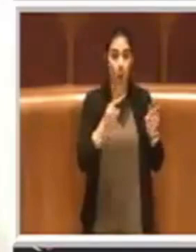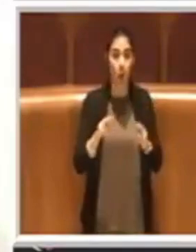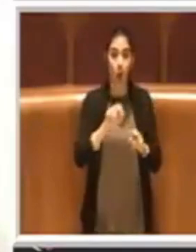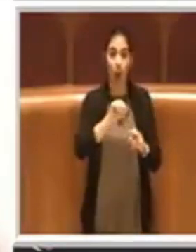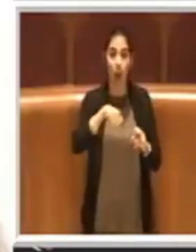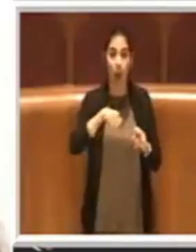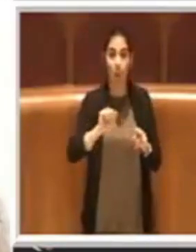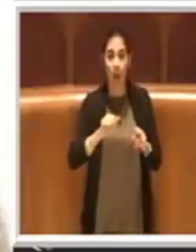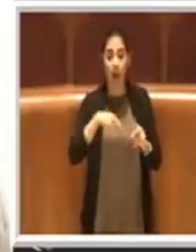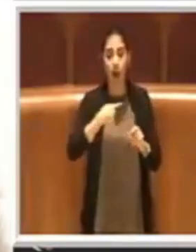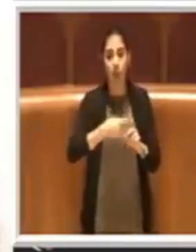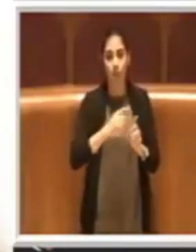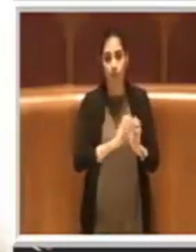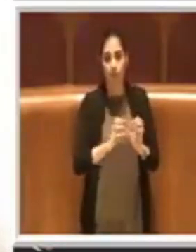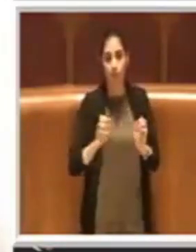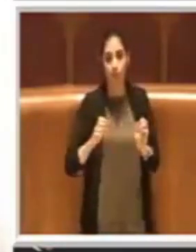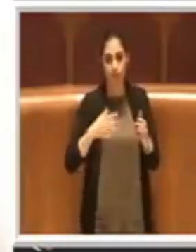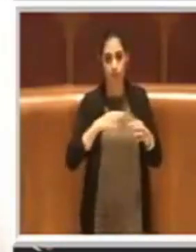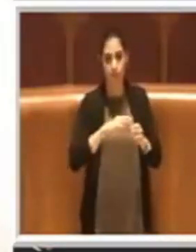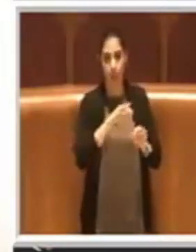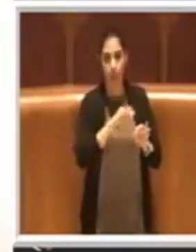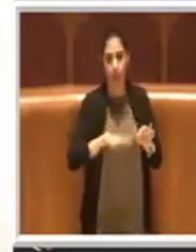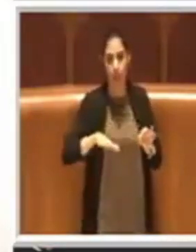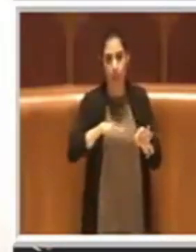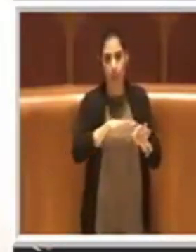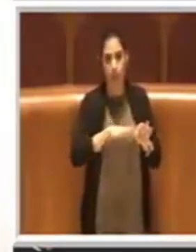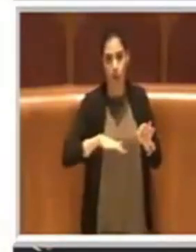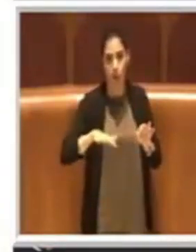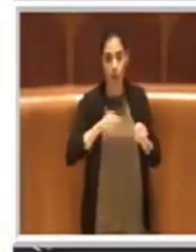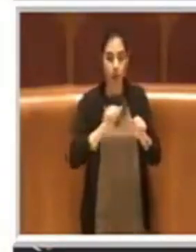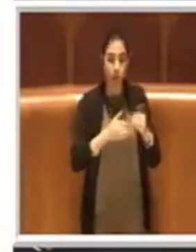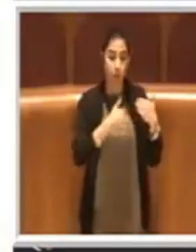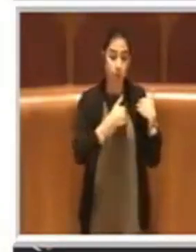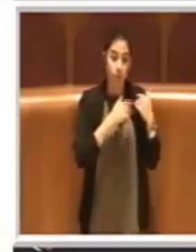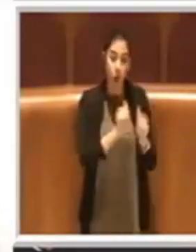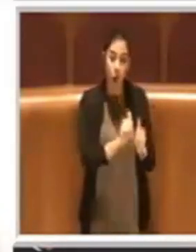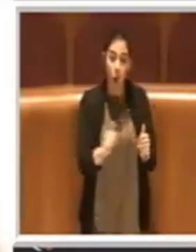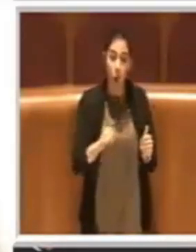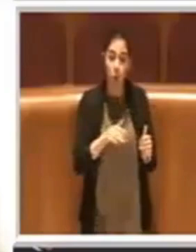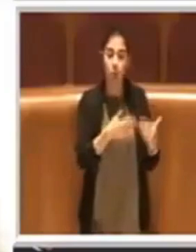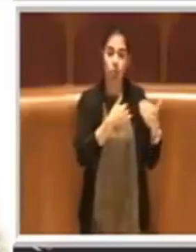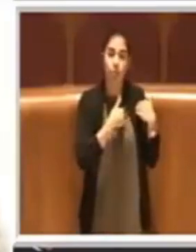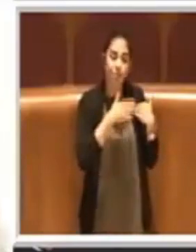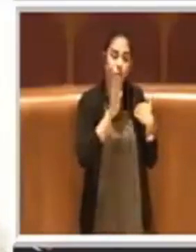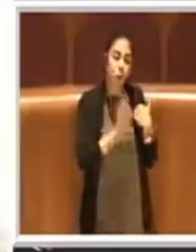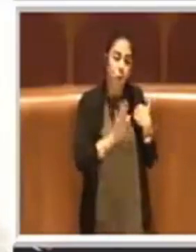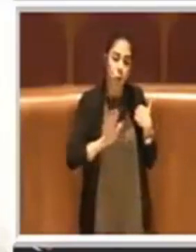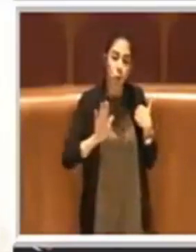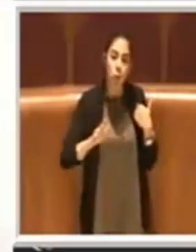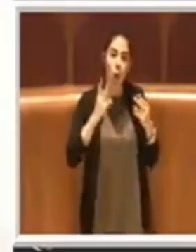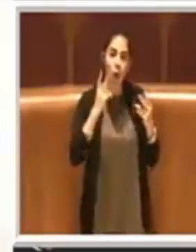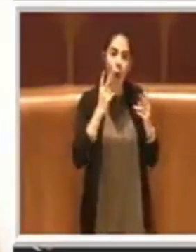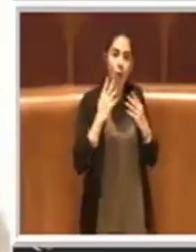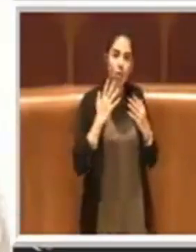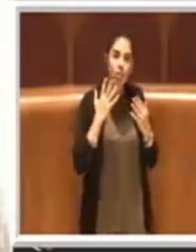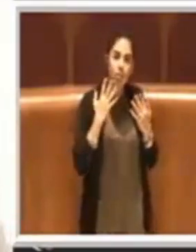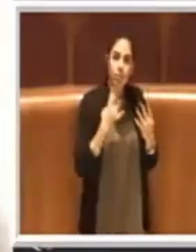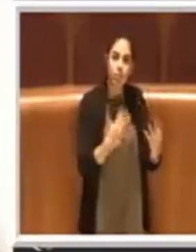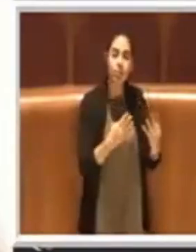cose sul loro territorio, come quello di occuparsi loro del verde e anche della manutenzione stradale.